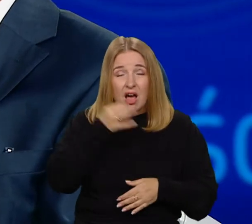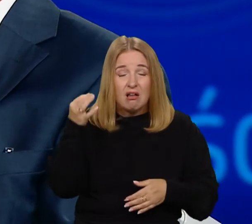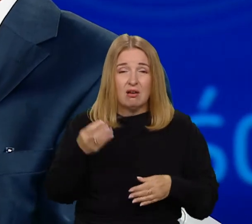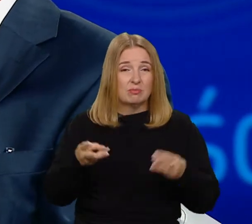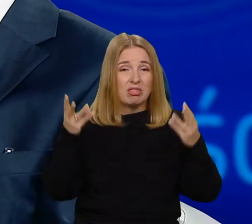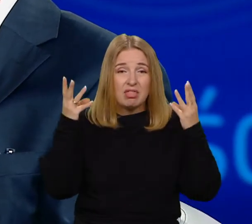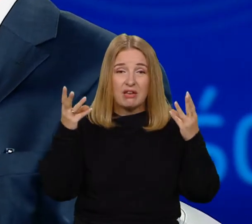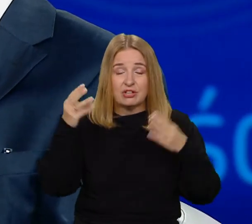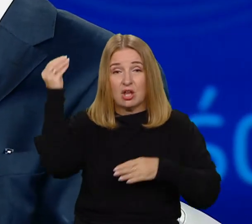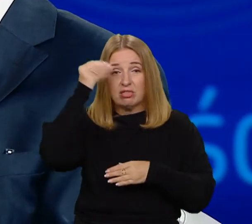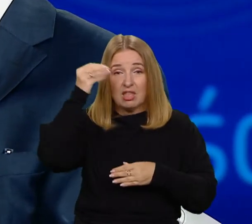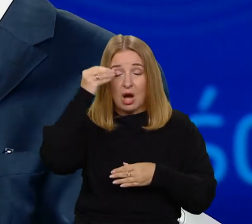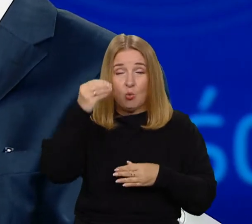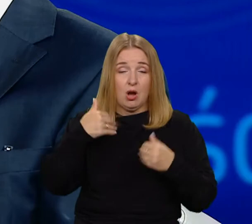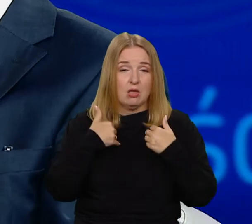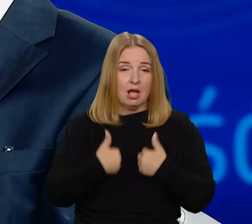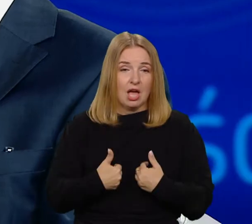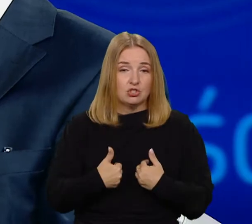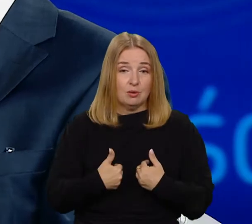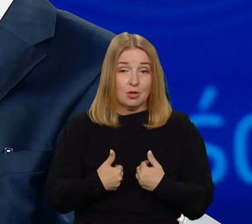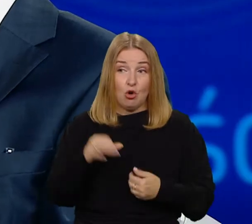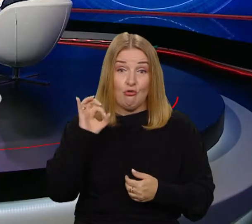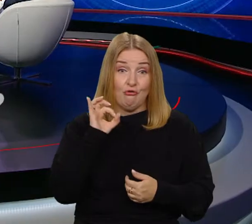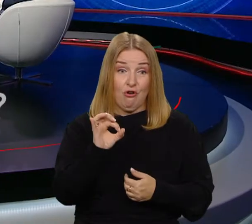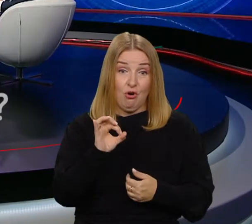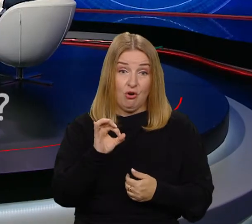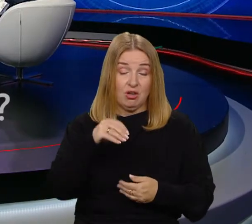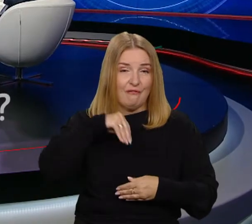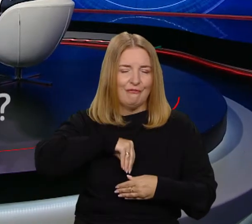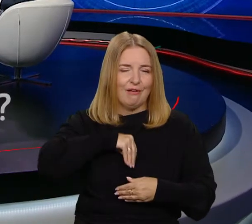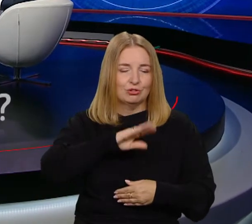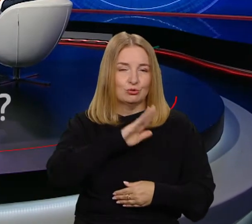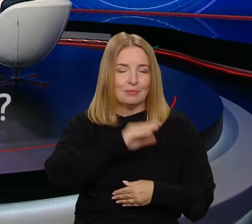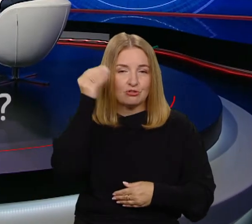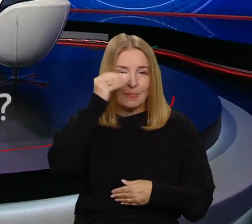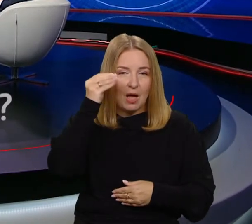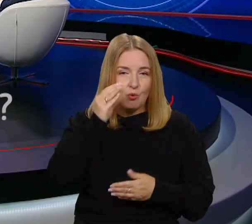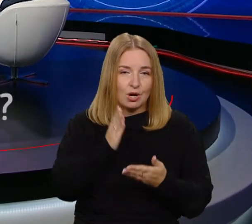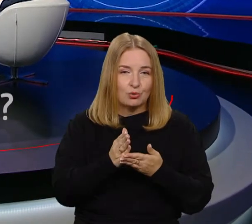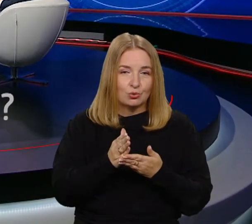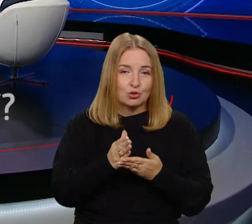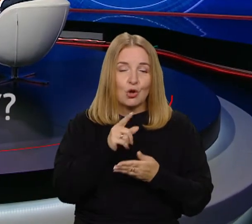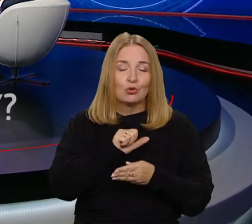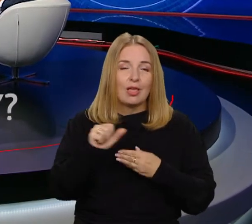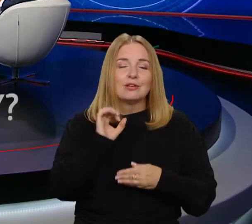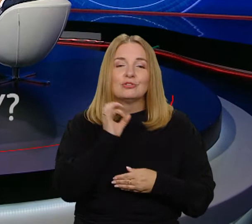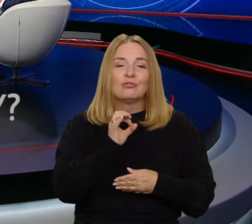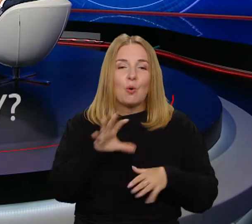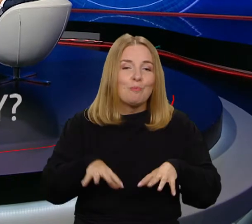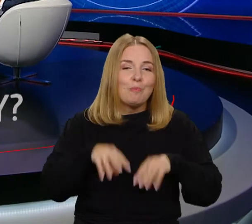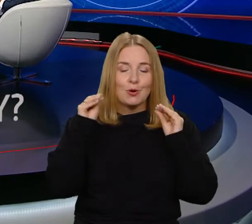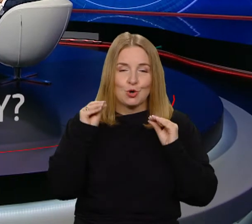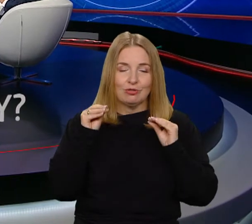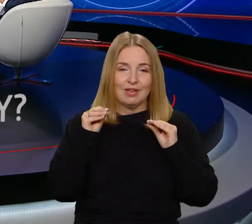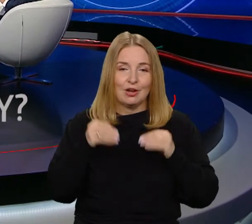zdobędziesz to, nikt ci tego nie zabierze. To jest właśnie twój kapitał początkowy, własny, wszystko jedno, jak to nazwiemy. I